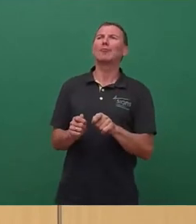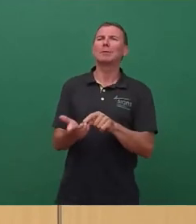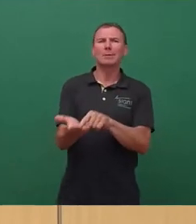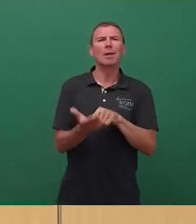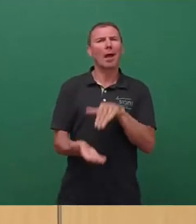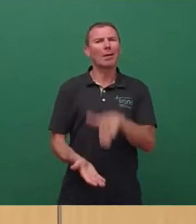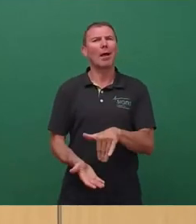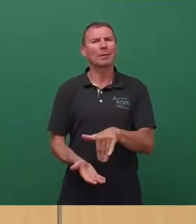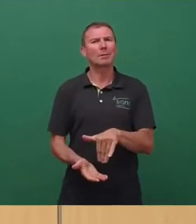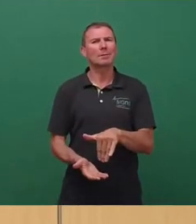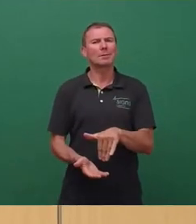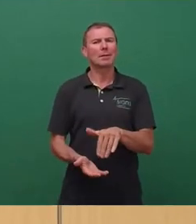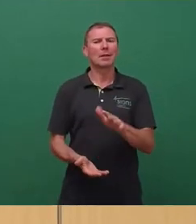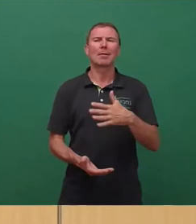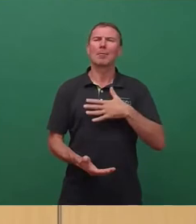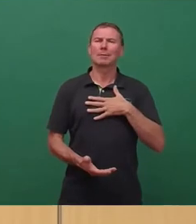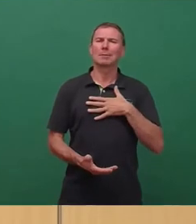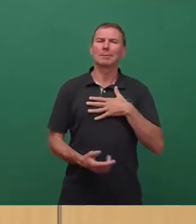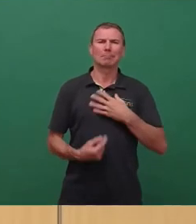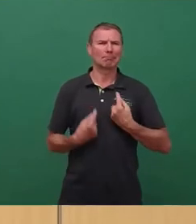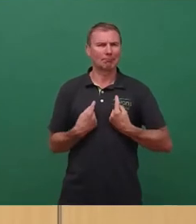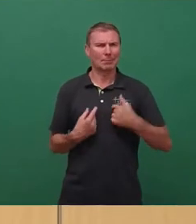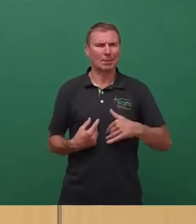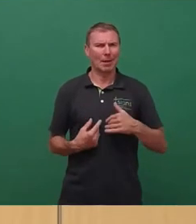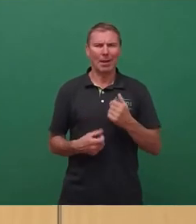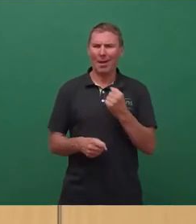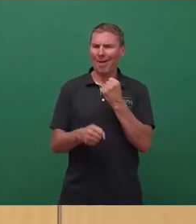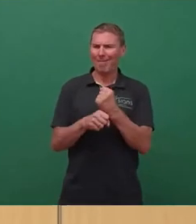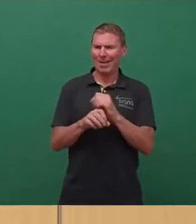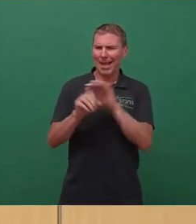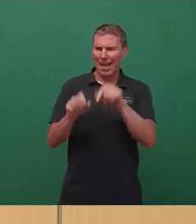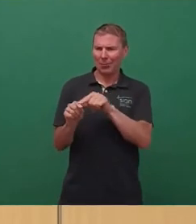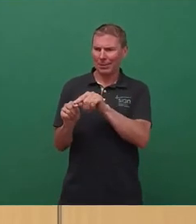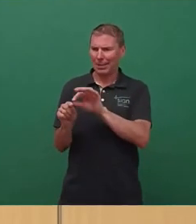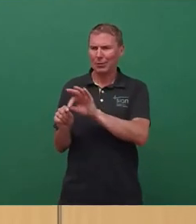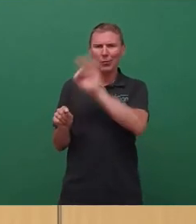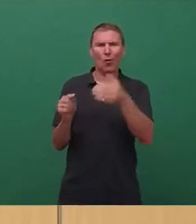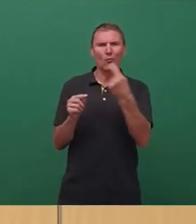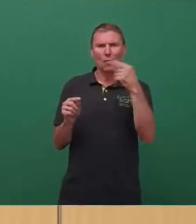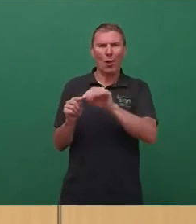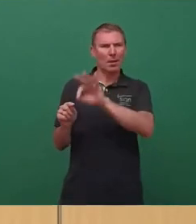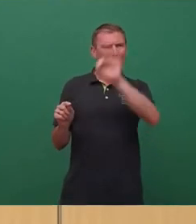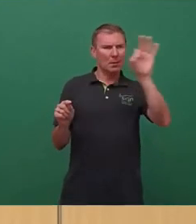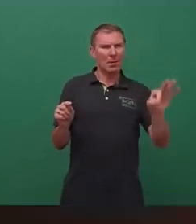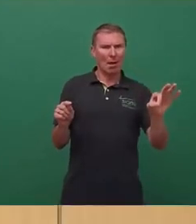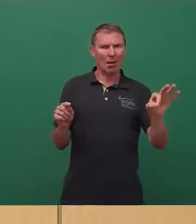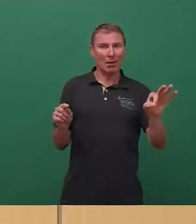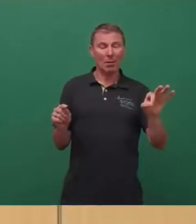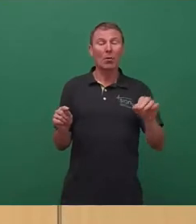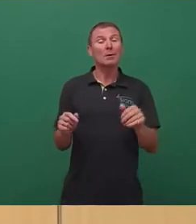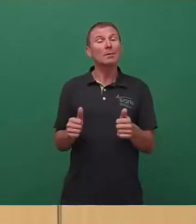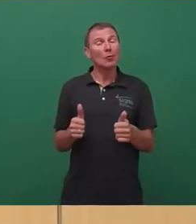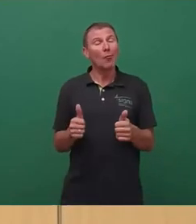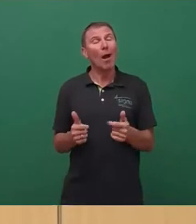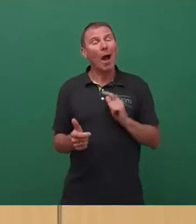Wir haben ja bei uns den jahrgeizt, immer mit dem fertigen Haushalt ins neue Jahr zu gehen. Das ist gut so grundsätzlich,